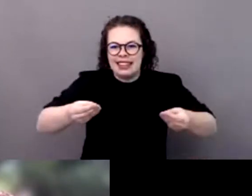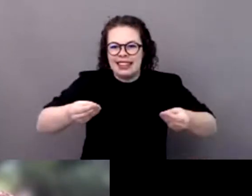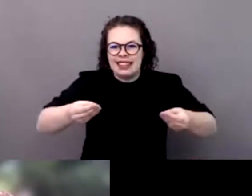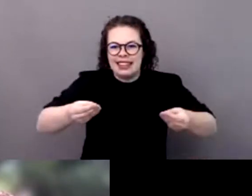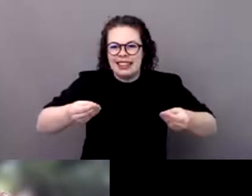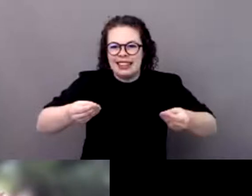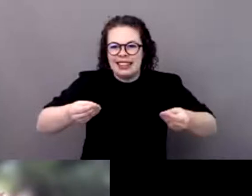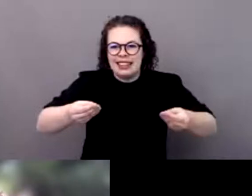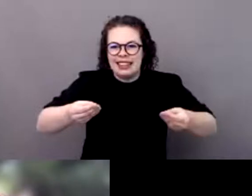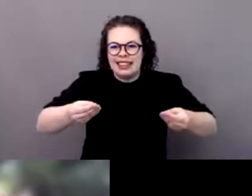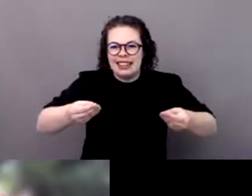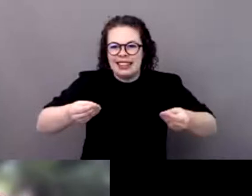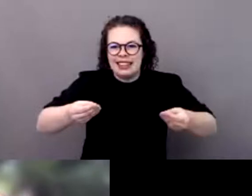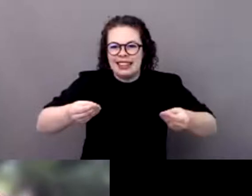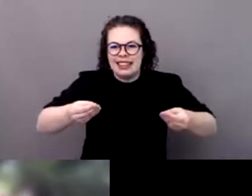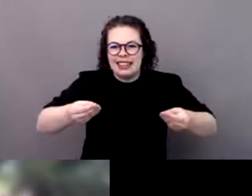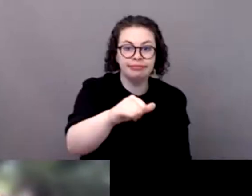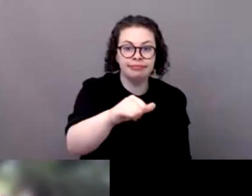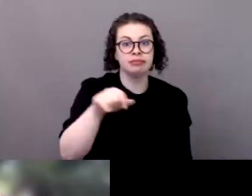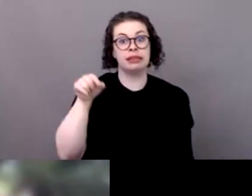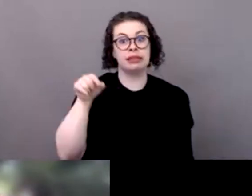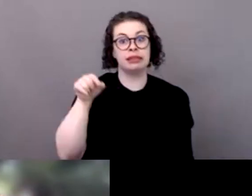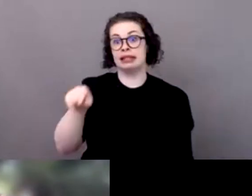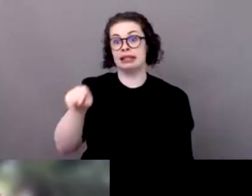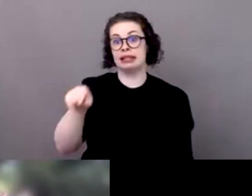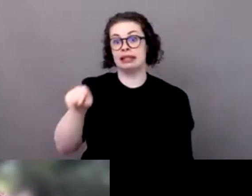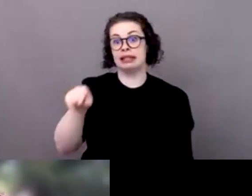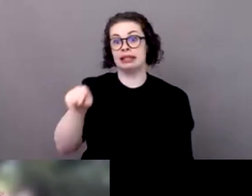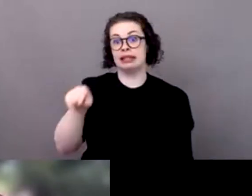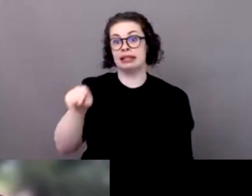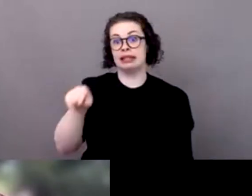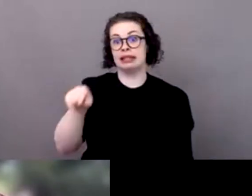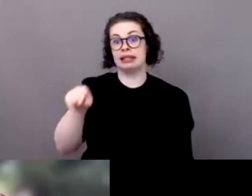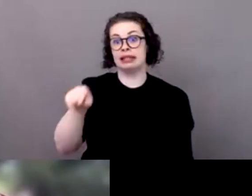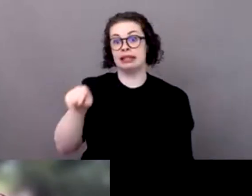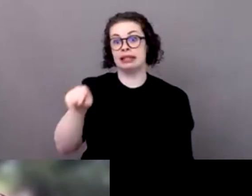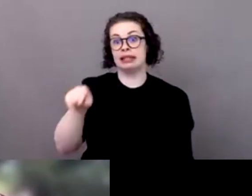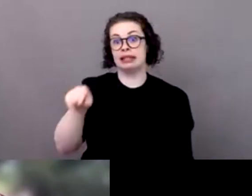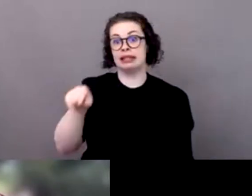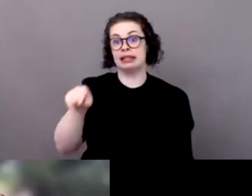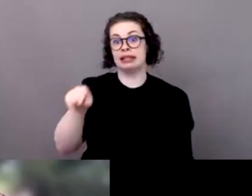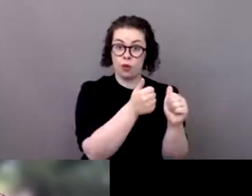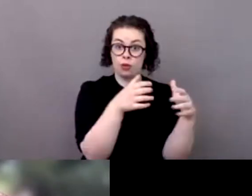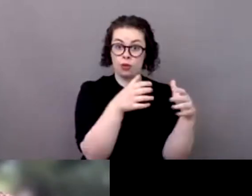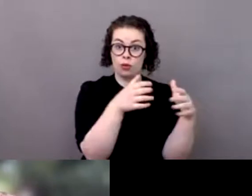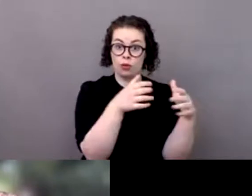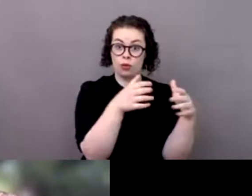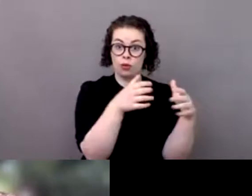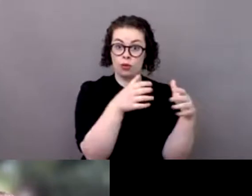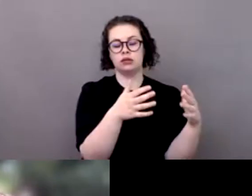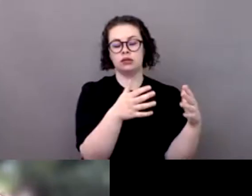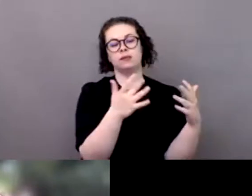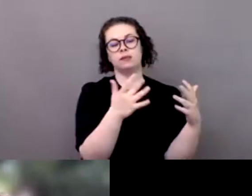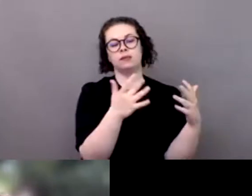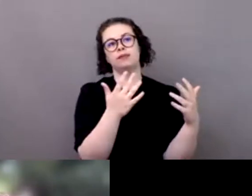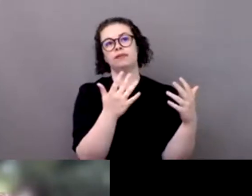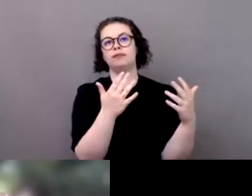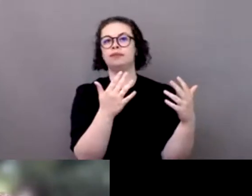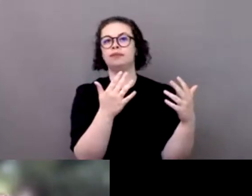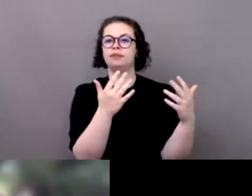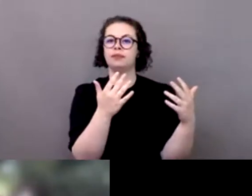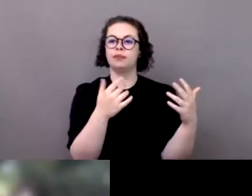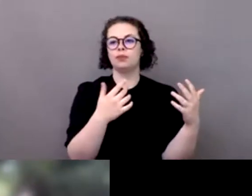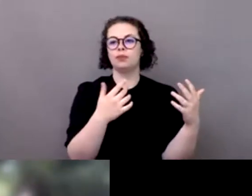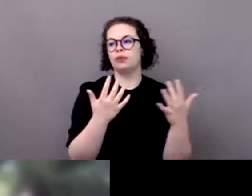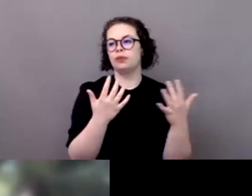intéresser à un moment de son développement on est en train de développer à tout va d'avoir un développement maîtrisé et pas se